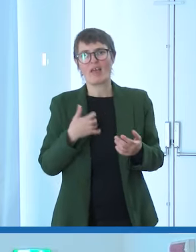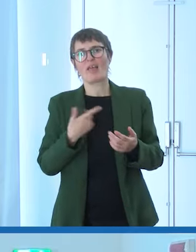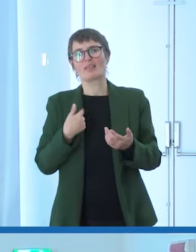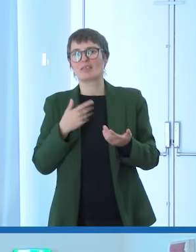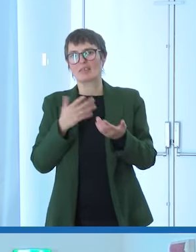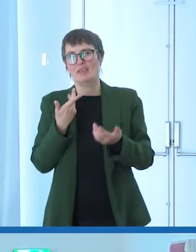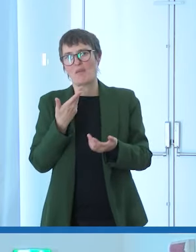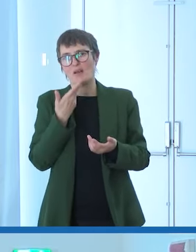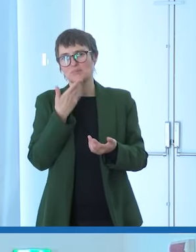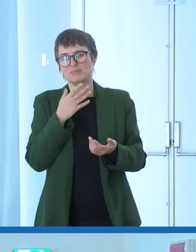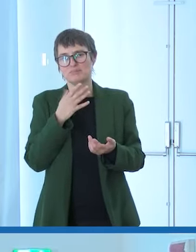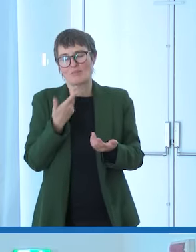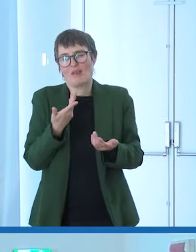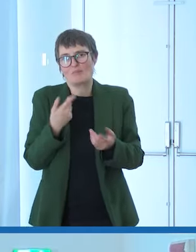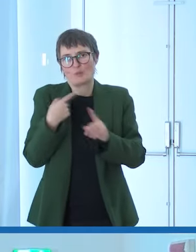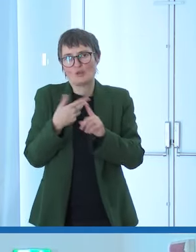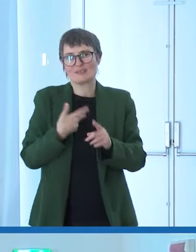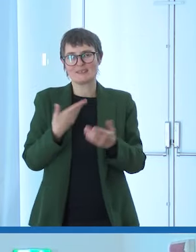ero da vent'anni nei programmi